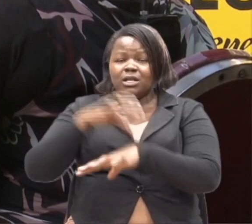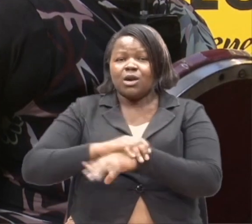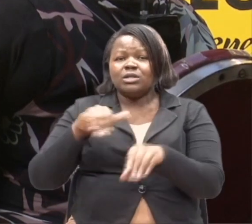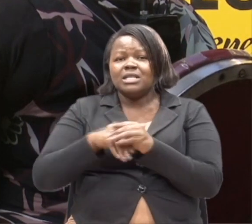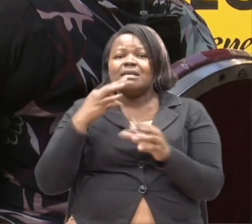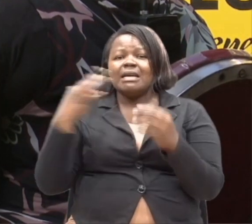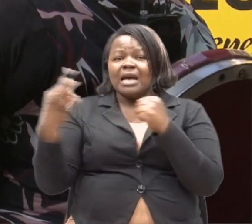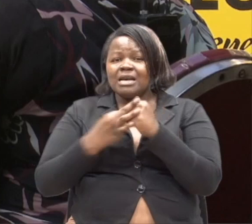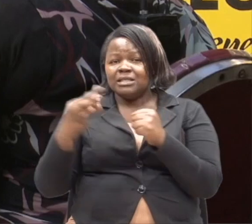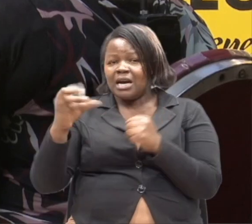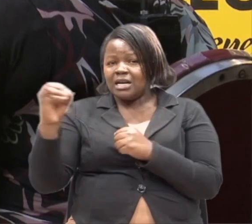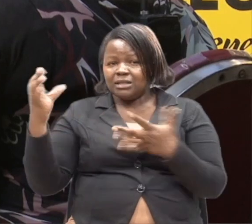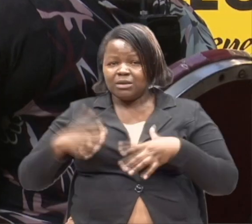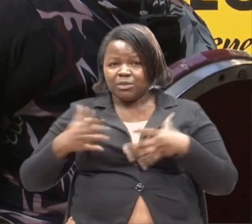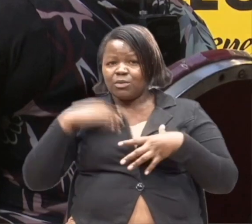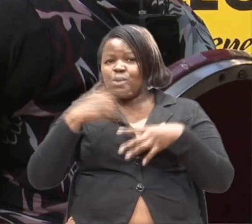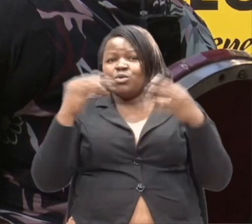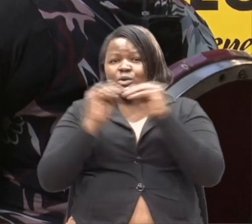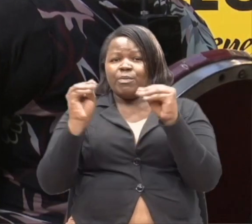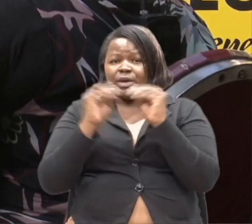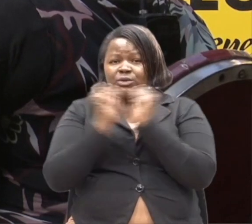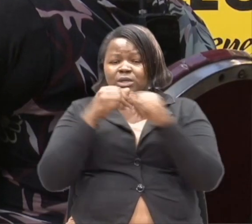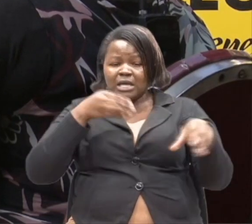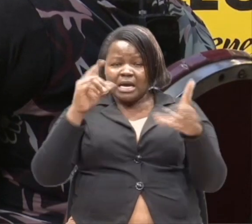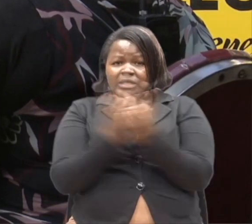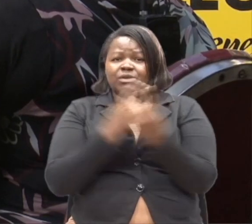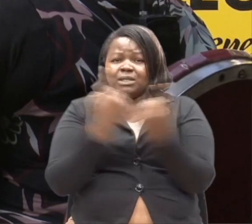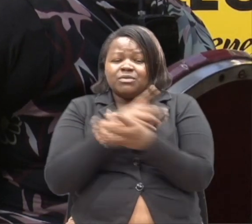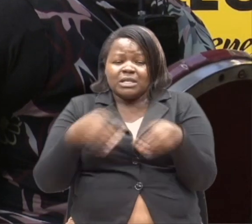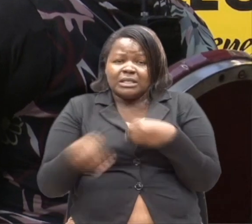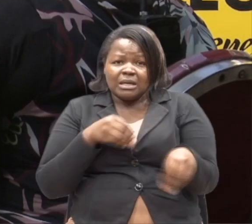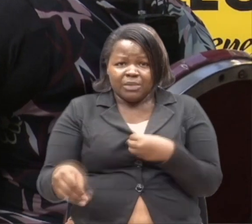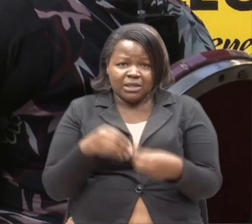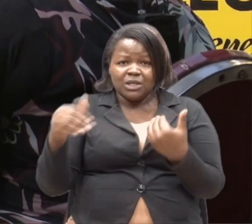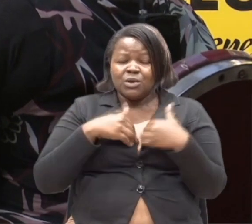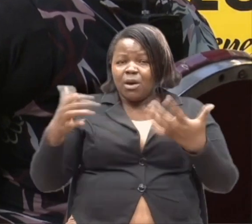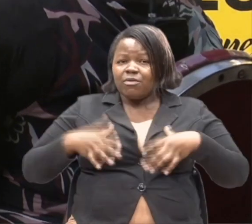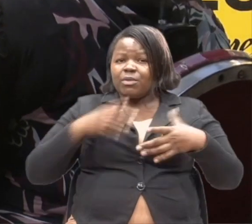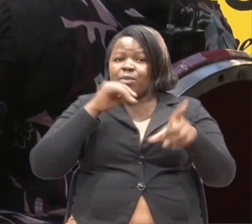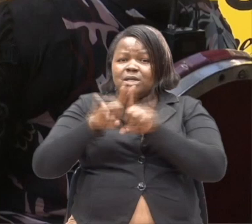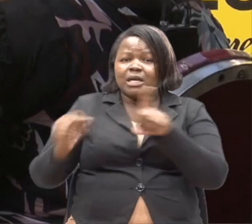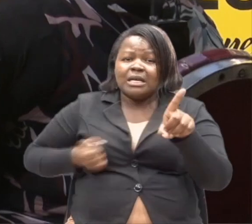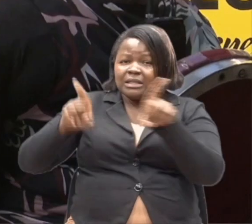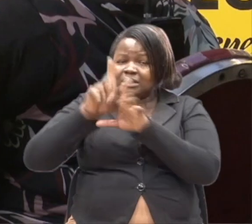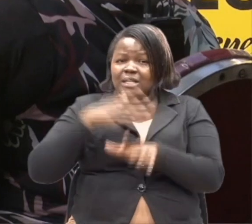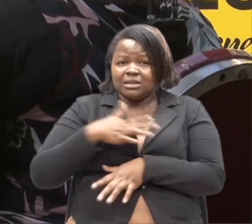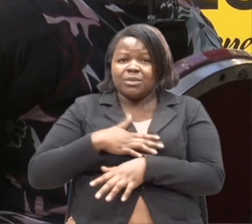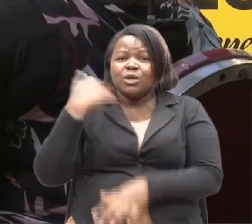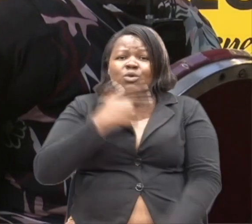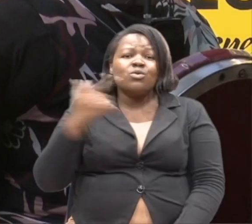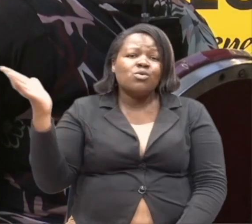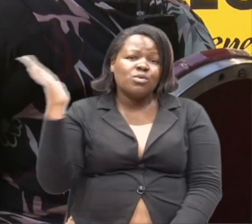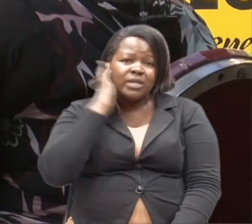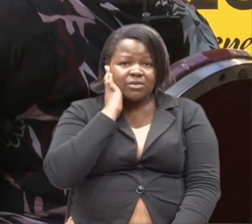watu mianane wale ambao tulikutana wana ulemavu. Tafauti, tafauti. Kuna hawa ndugu na dada zetu ambao